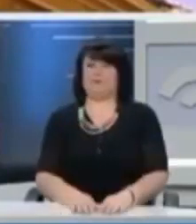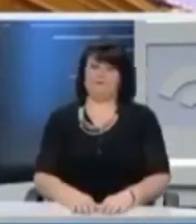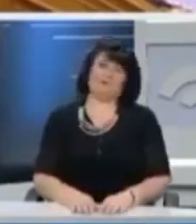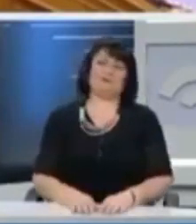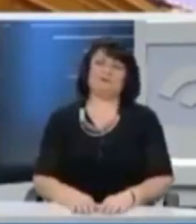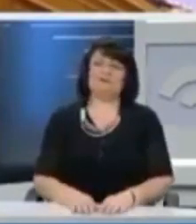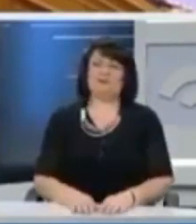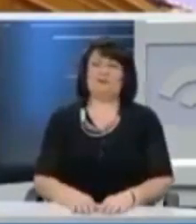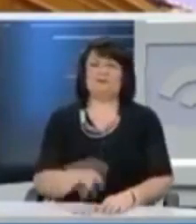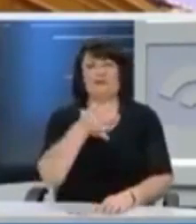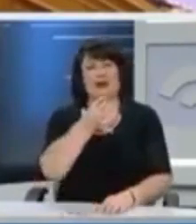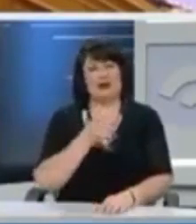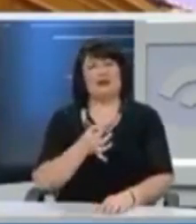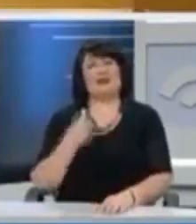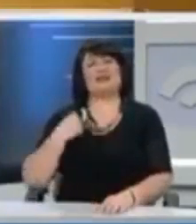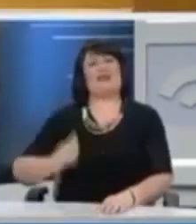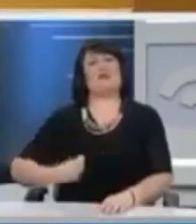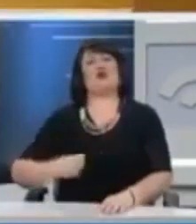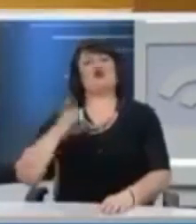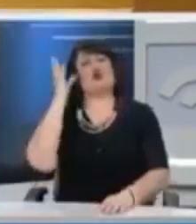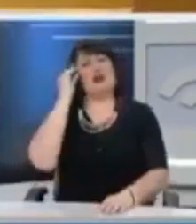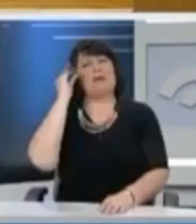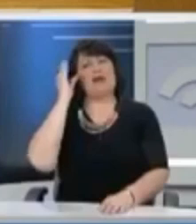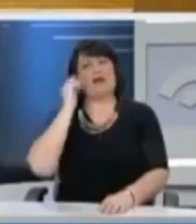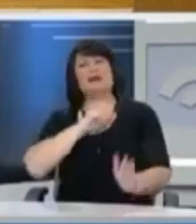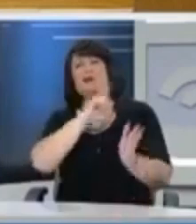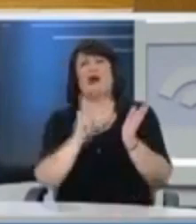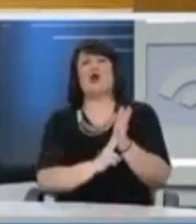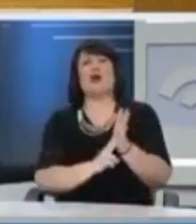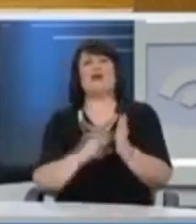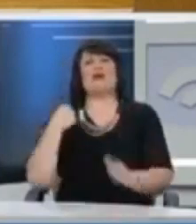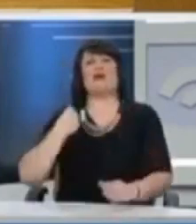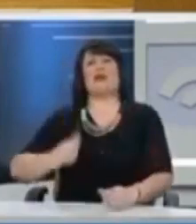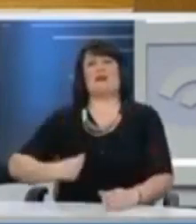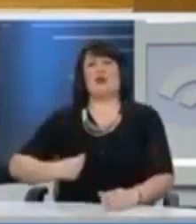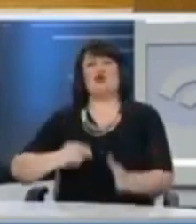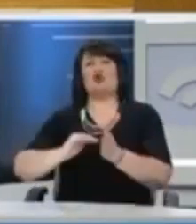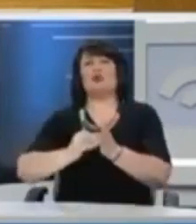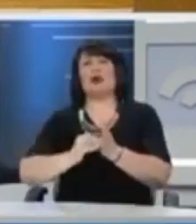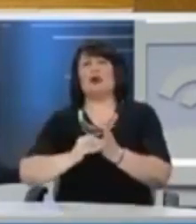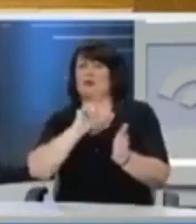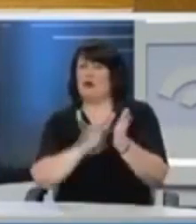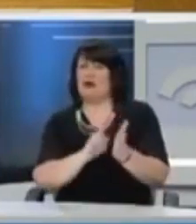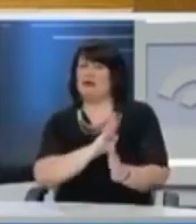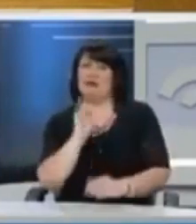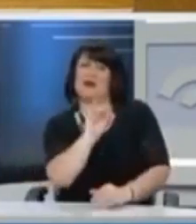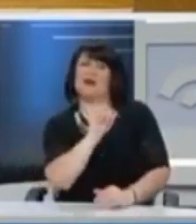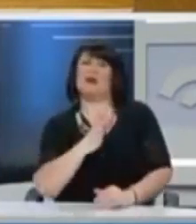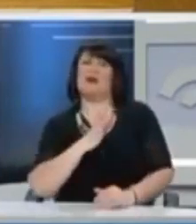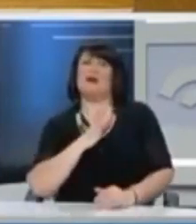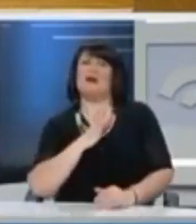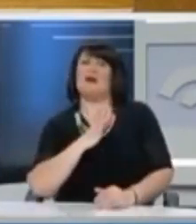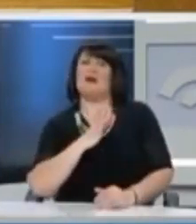Μιλήσατε για αυτοπληροφόρηση του δημοσίου. Θα νομοθετήσετε την απαγόρευση σε δημόσιο υπάλληλο να ζητάει από πολύ τη